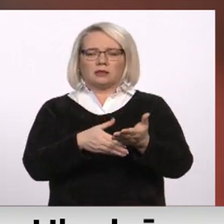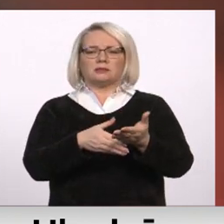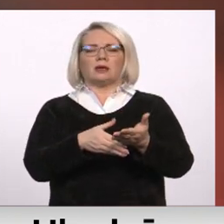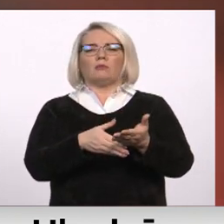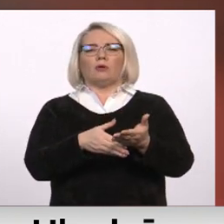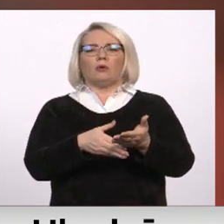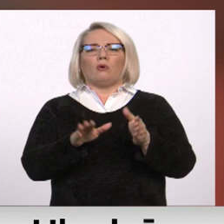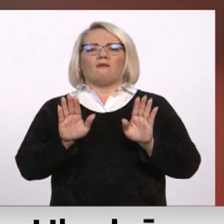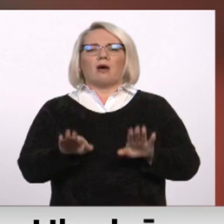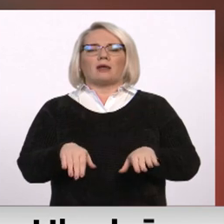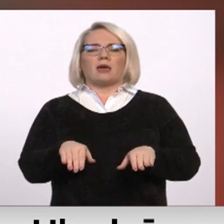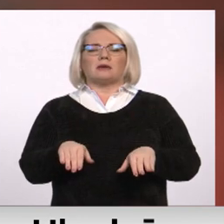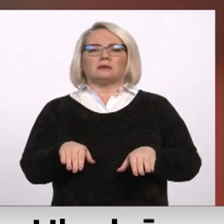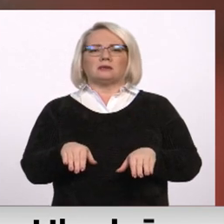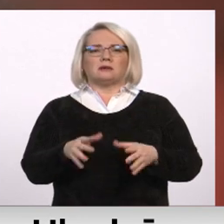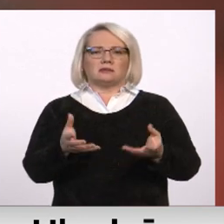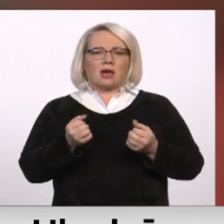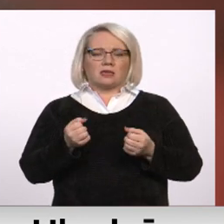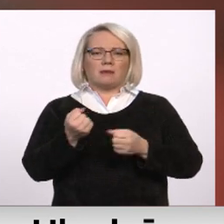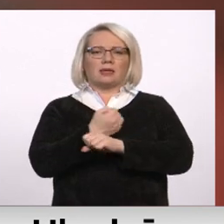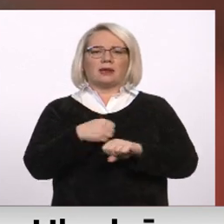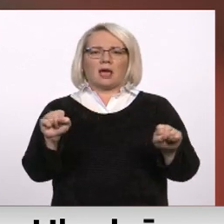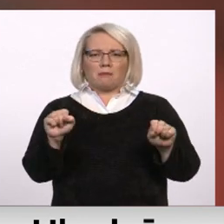varēs saņemt rehabilitāciju.